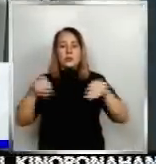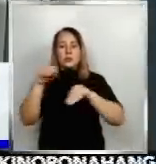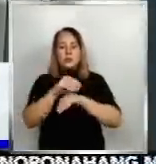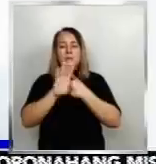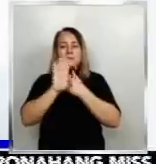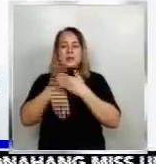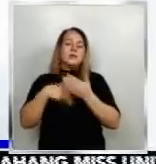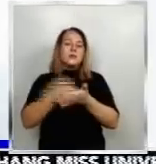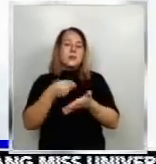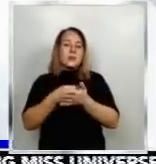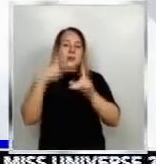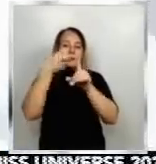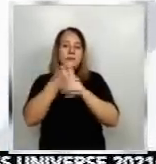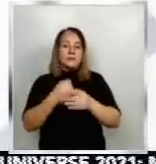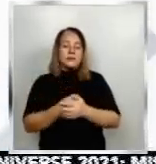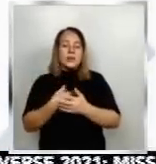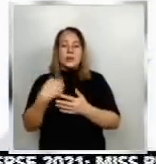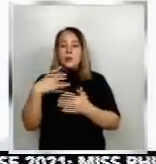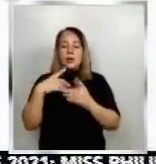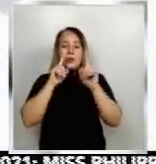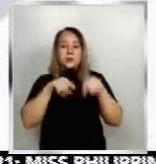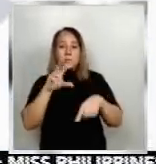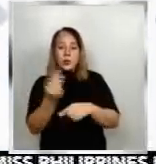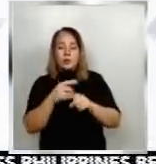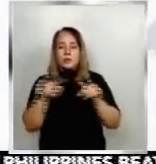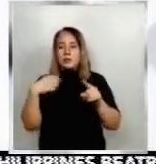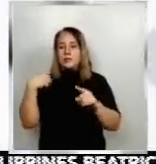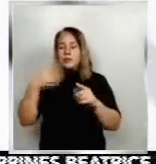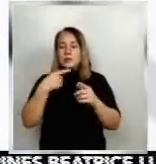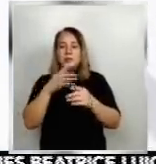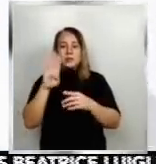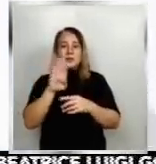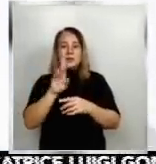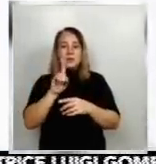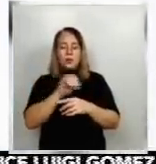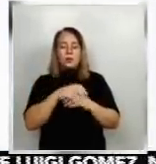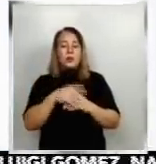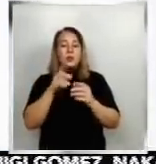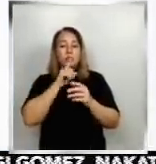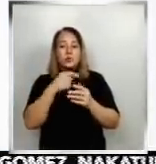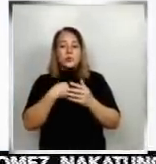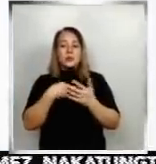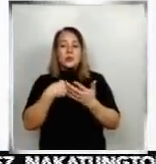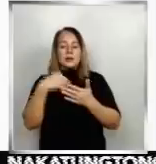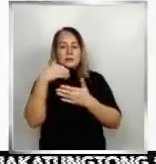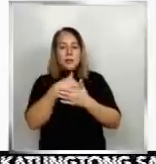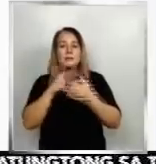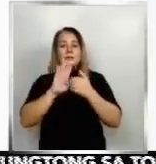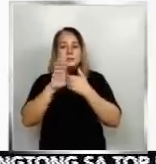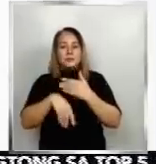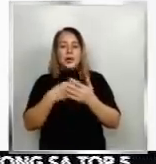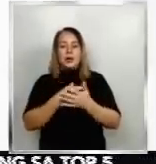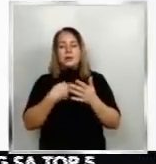ng mga biktima. Wala pang sagot kung kailan, pero sa official statement ng BDO, tinitiyak ng banko na isasauli nila ang mga natangay na pera ng